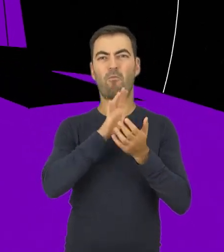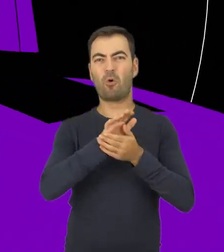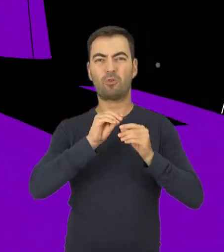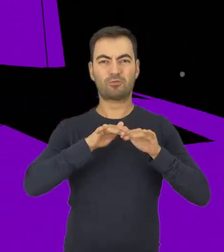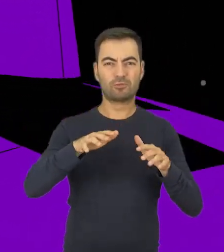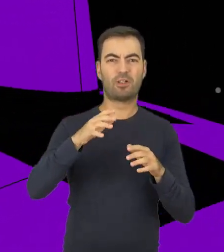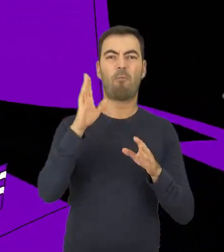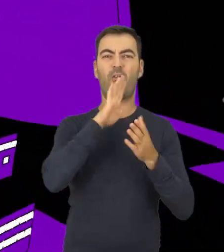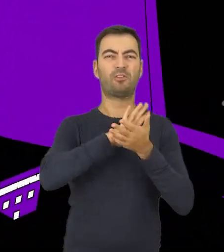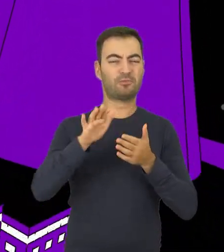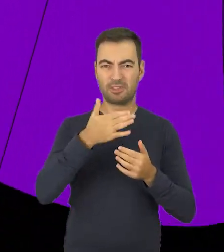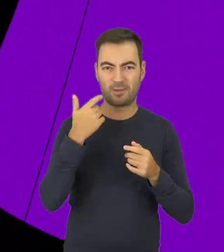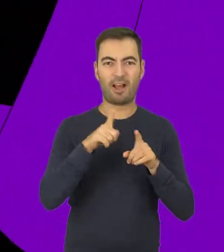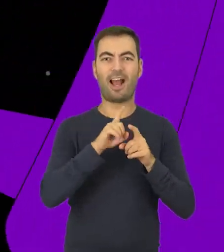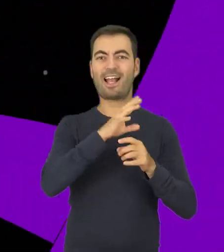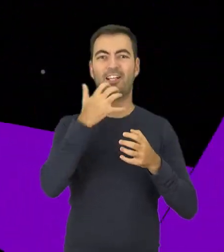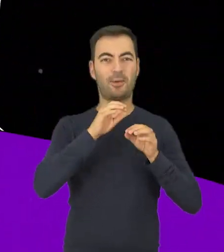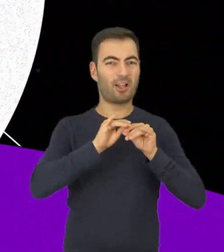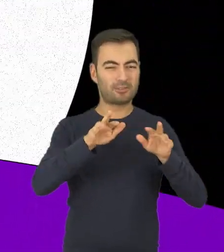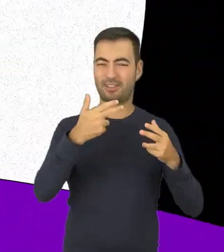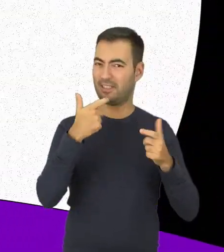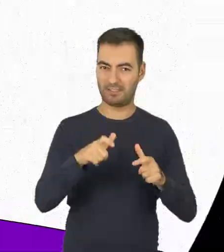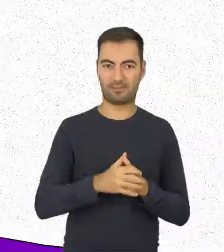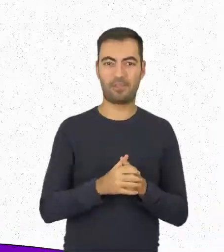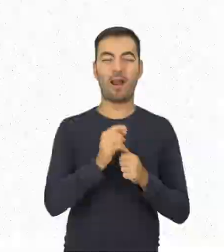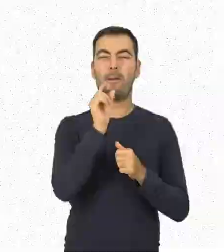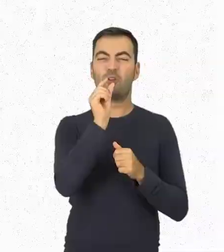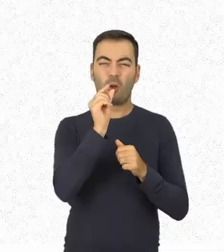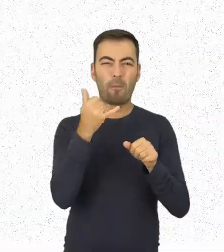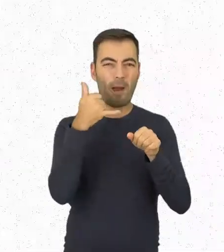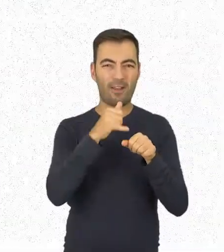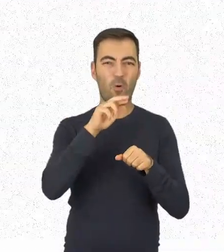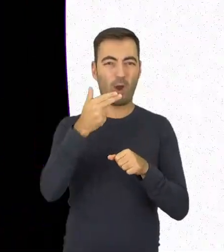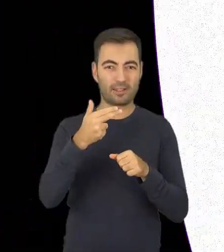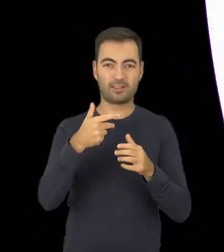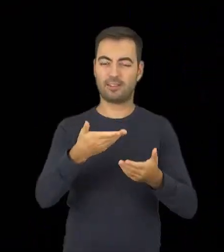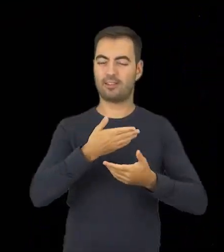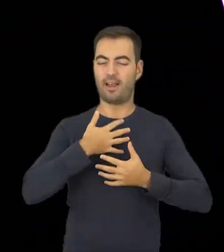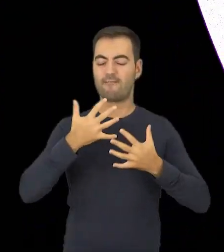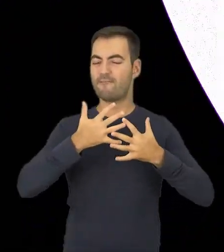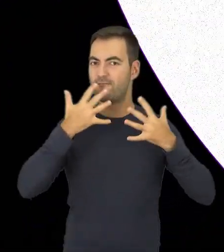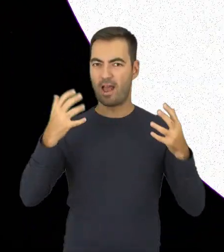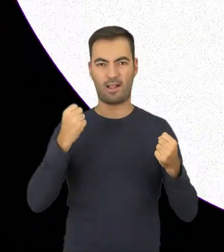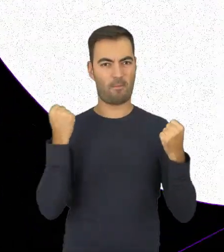emitują gazów cieplarnianych. Niewielka ilość paliwa z uranu generuje olbrzymią moc.